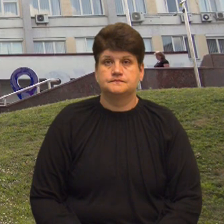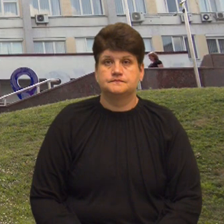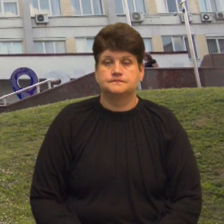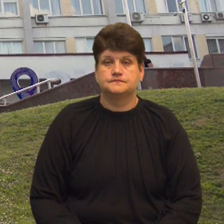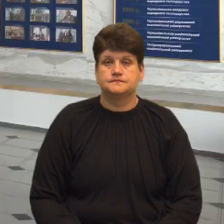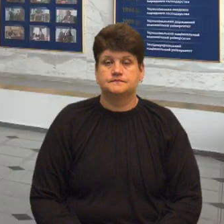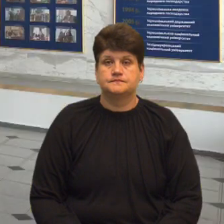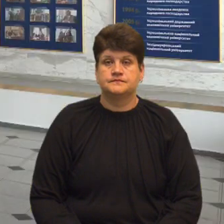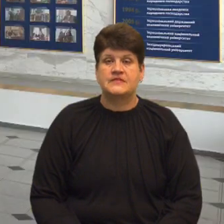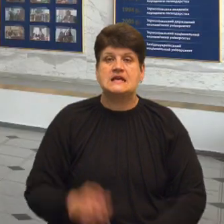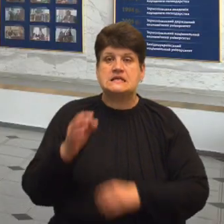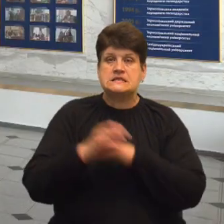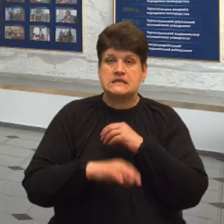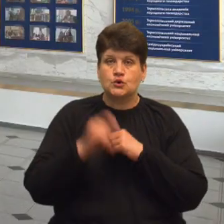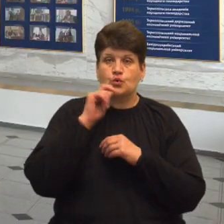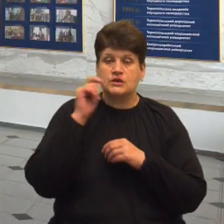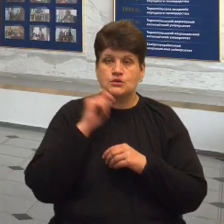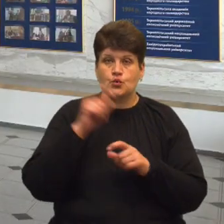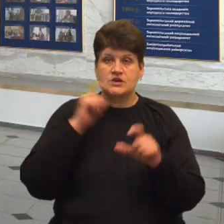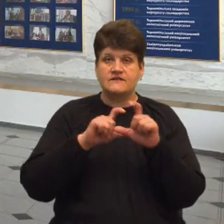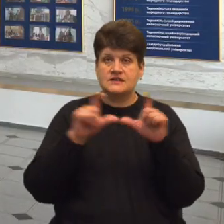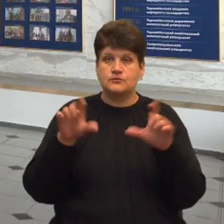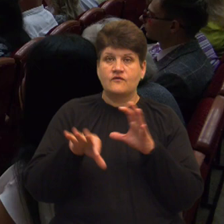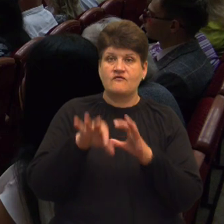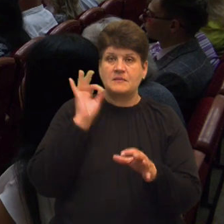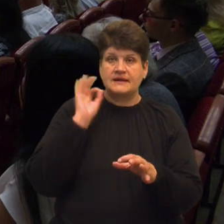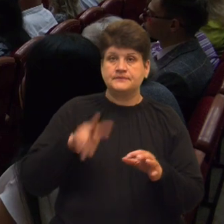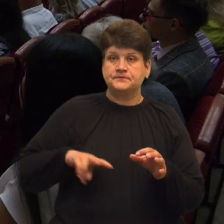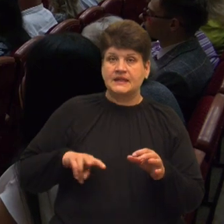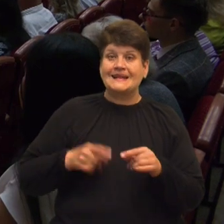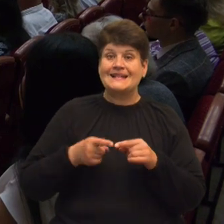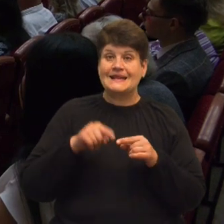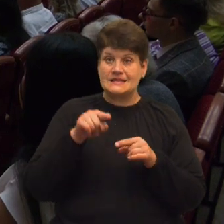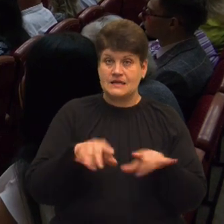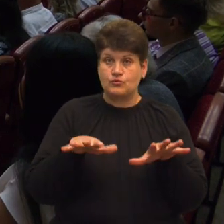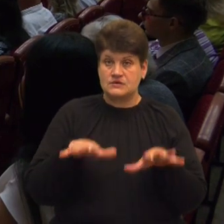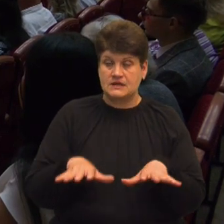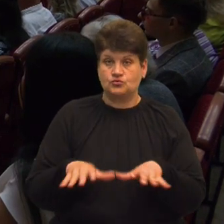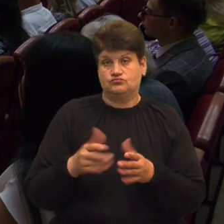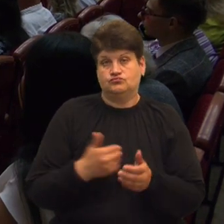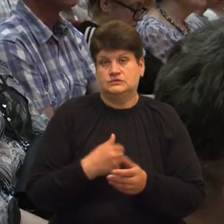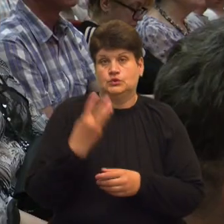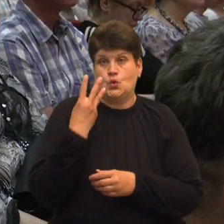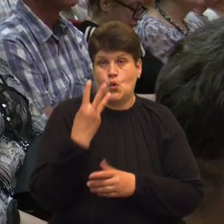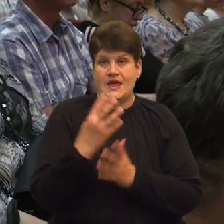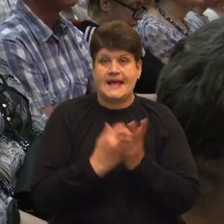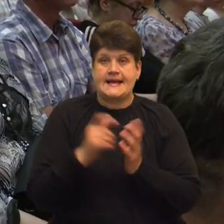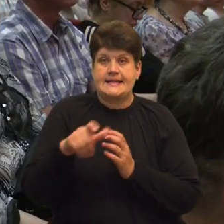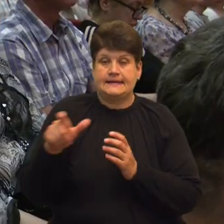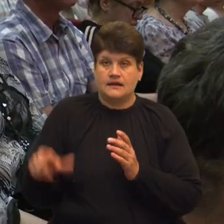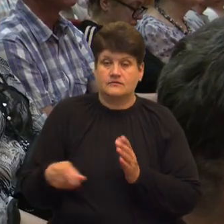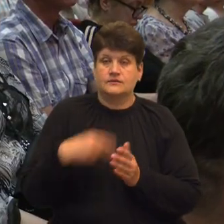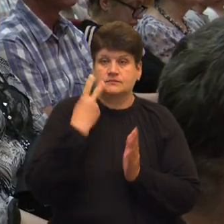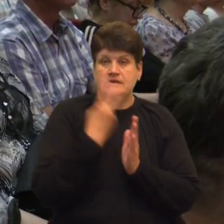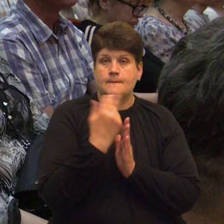У Західноукраїнському університеті обиратимуть ректора. На цю посаду претендують троє кандидатів. Вони представили свої програми на зустрічі